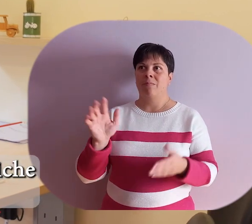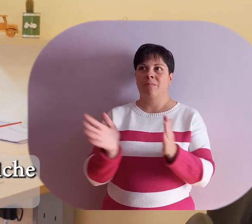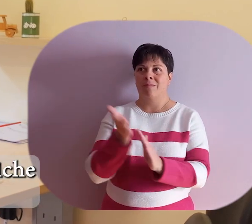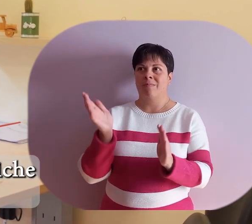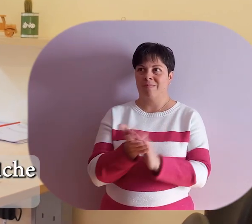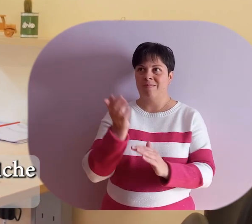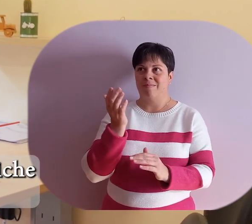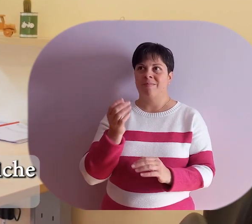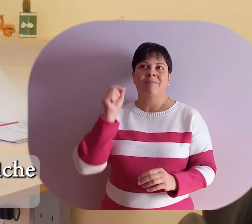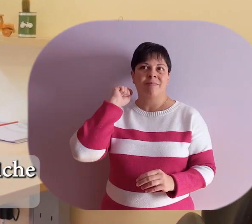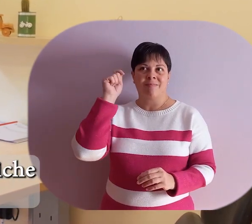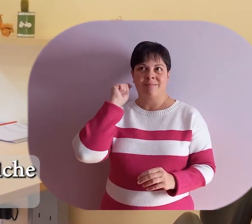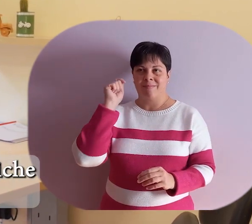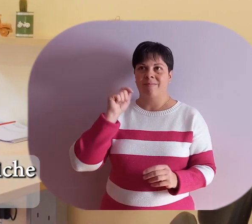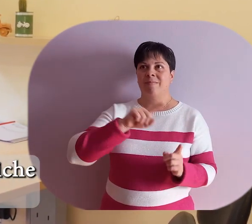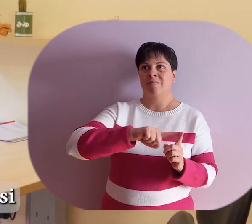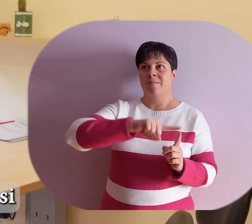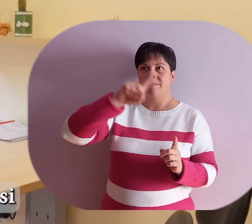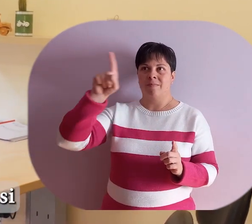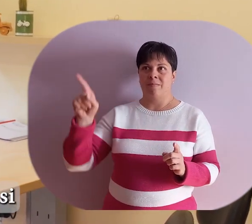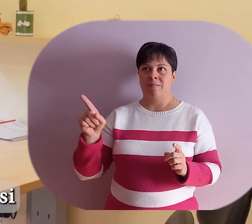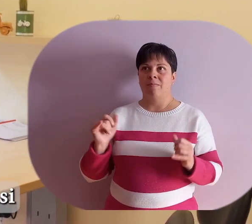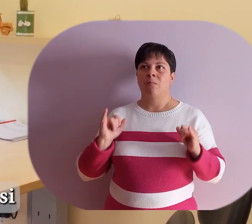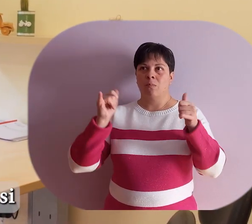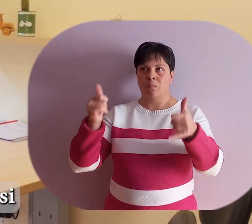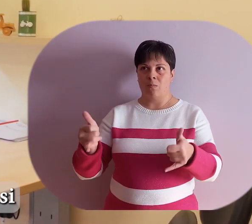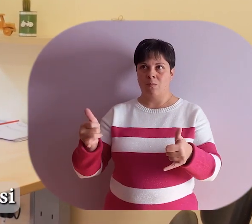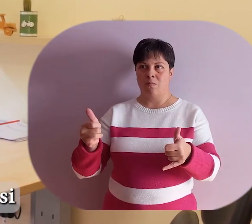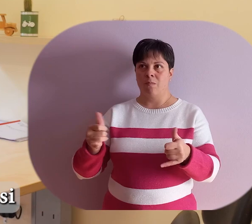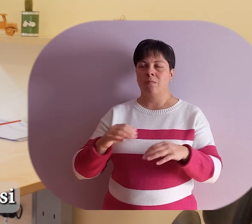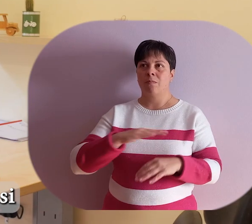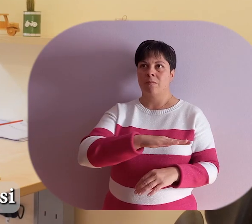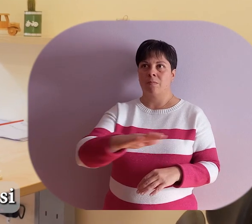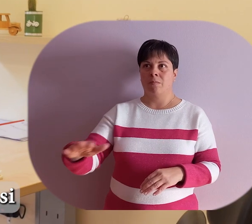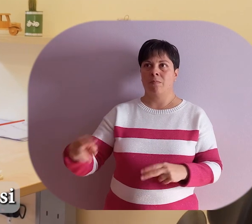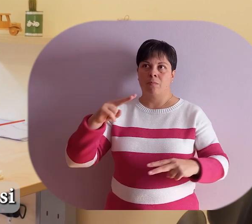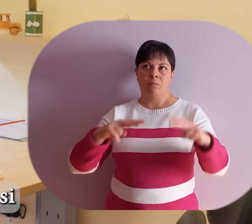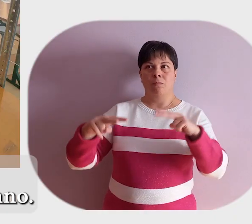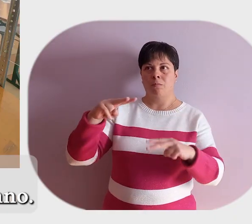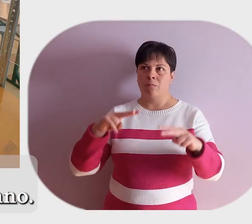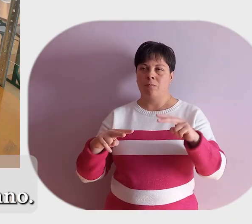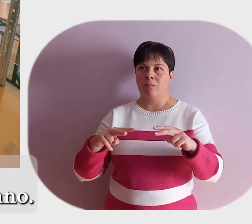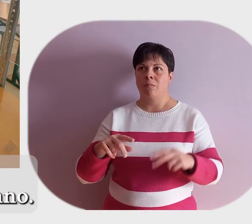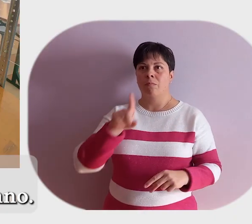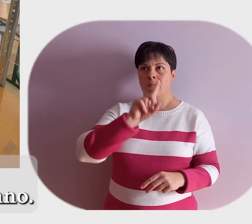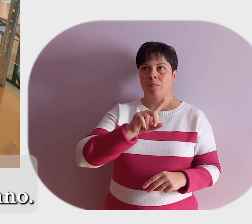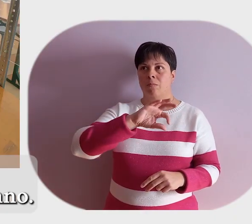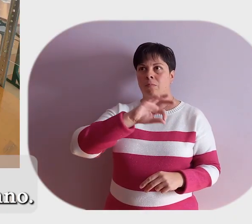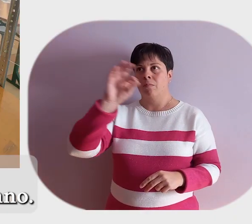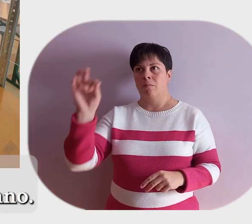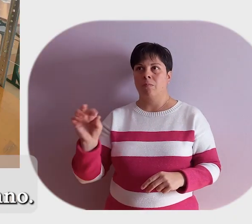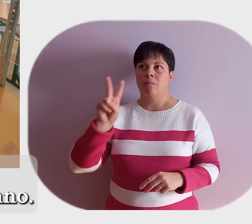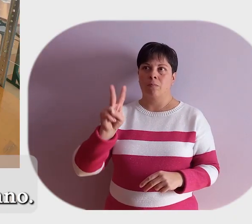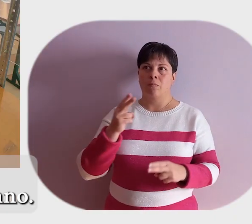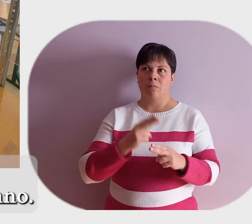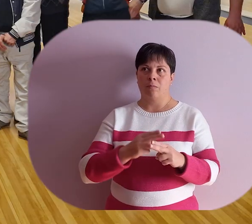anche attività più ludiche di animazione essendo numerosi quasi settemoralmente festeggiamo